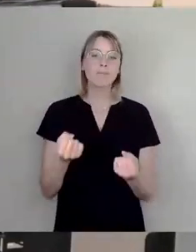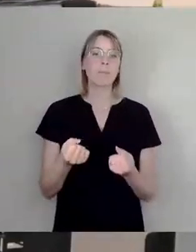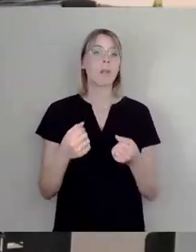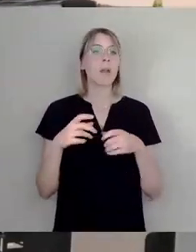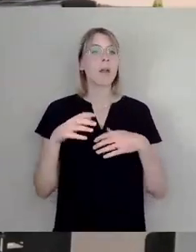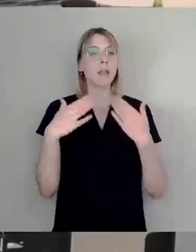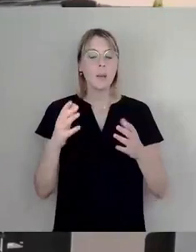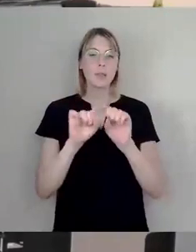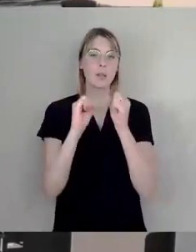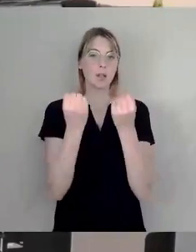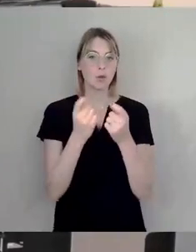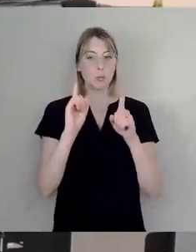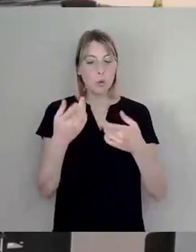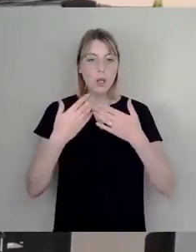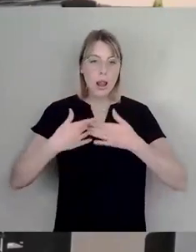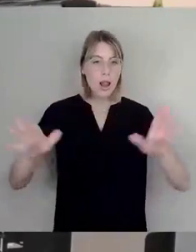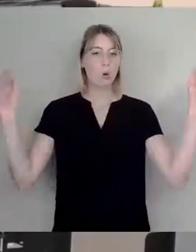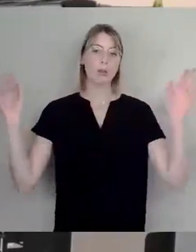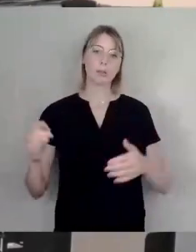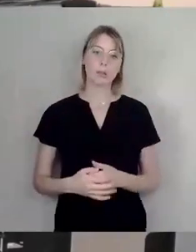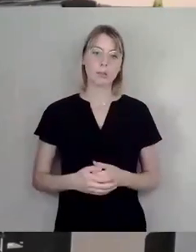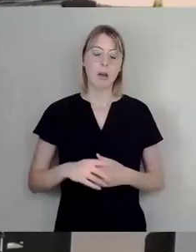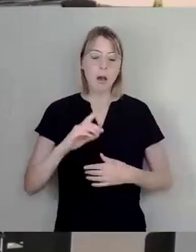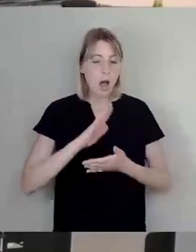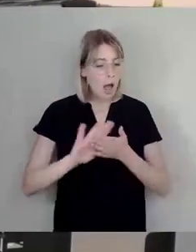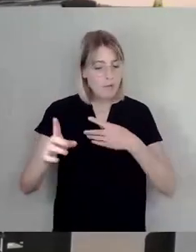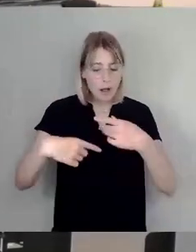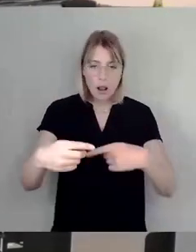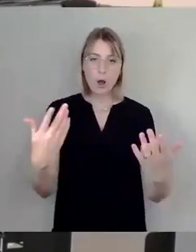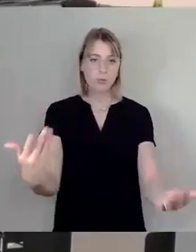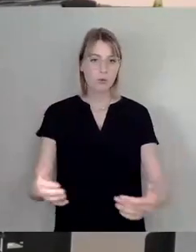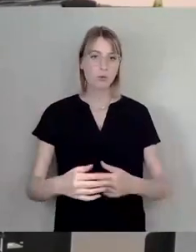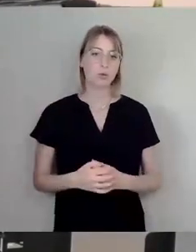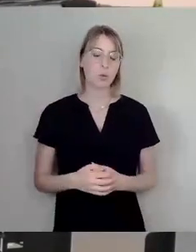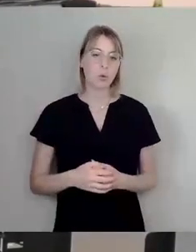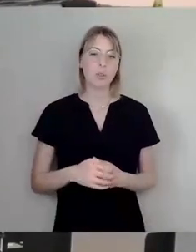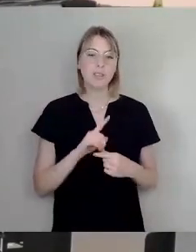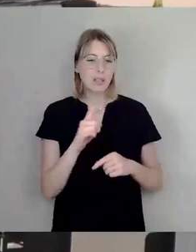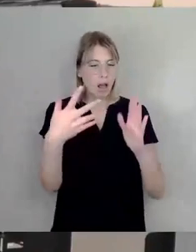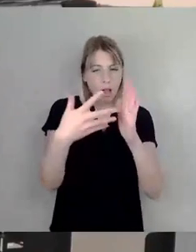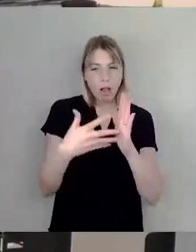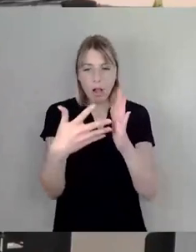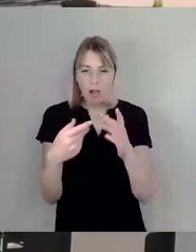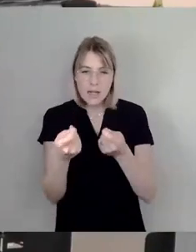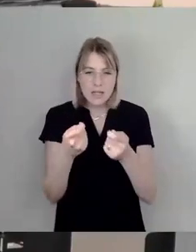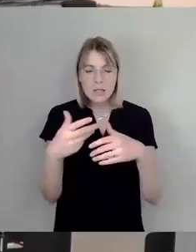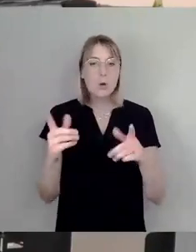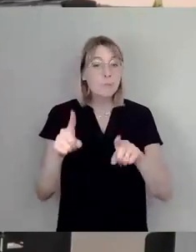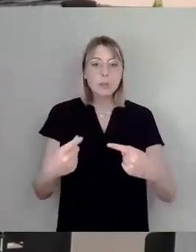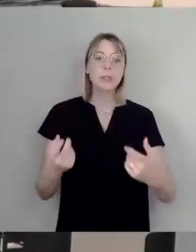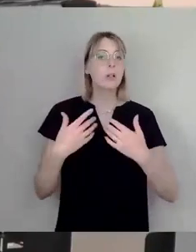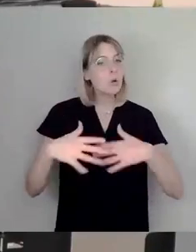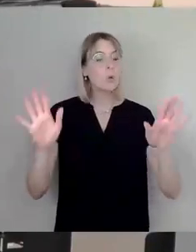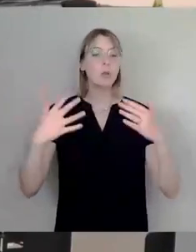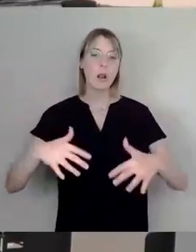eben gerade mal loslassen und die Sache laufen lassen. So wie eben bei Stadtteilfesten. Gucken, was sich draus entwickelt. Und dann